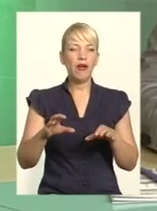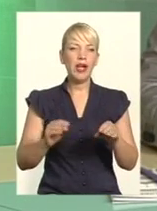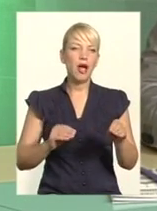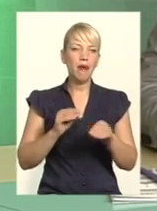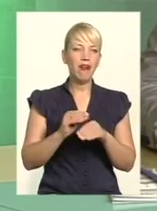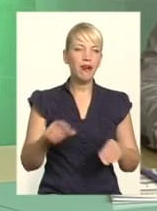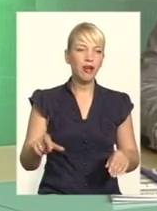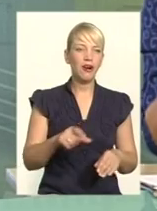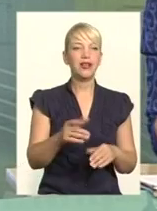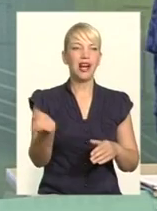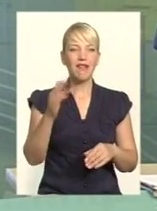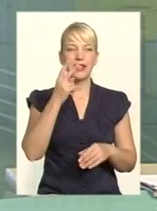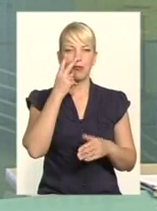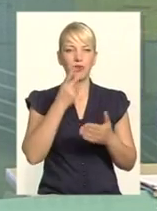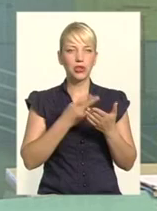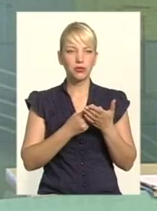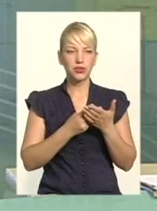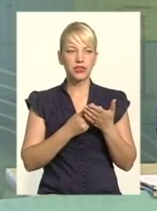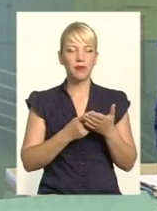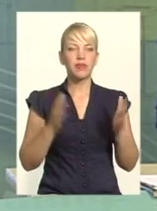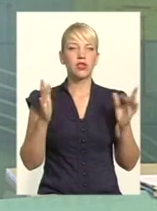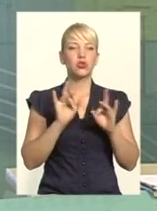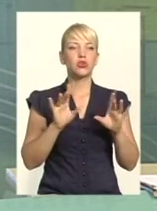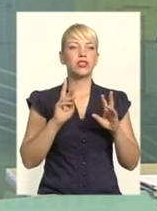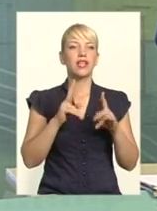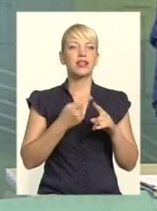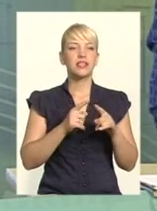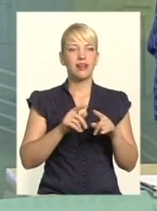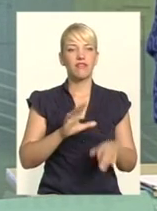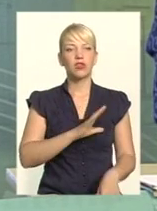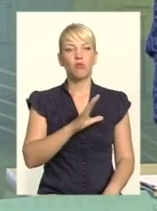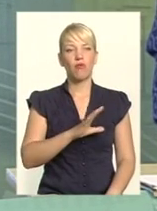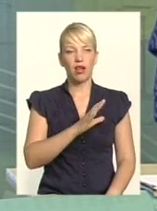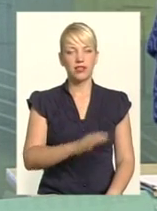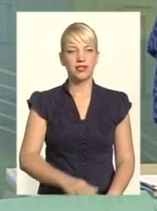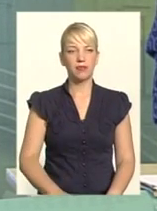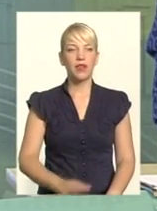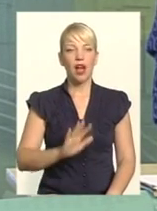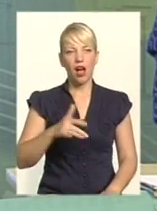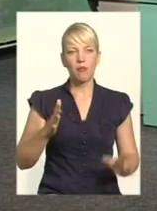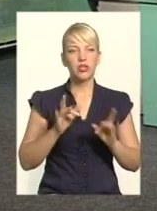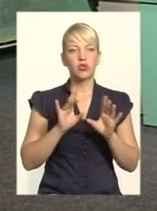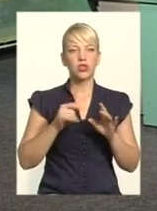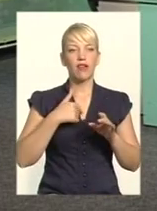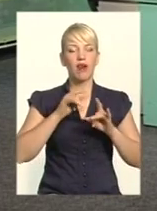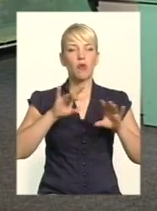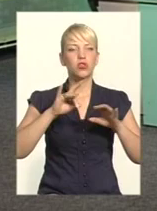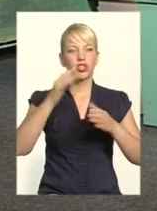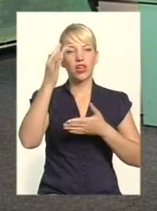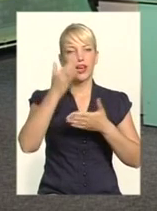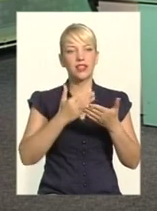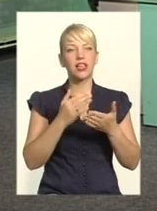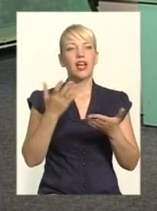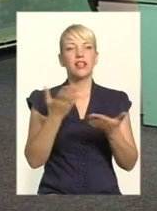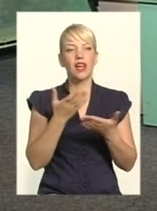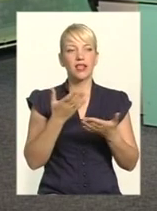От давайте ми переглянемо сюжет, як це відбувається. Добре. І після сюжету я розкажу рейтинг, які дороги в